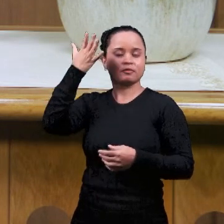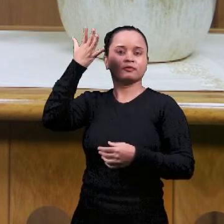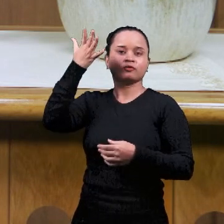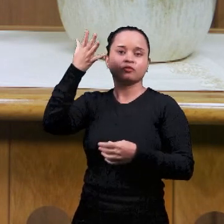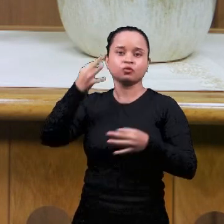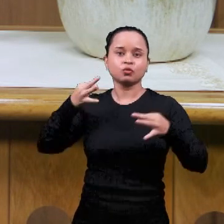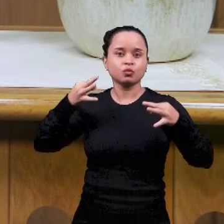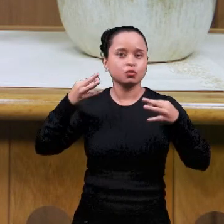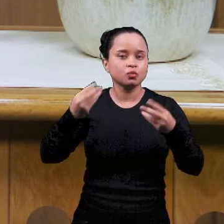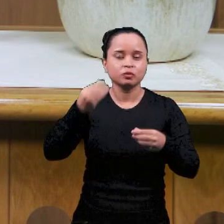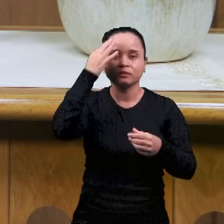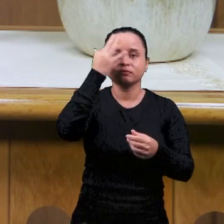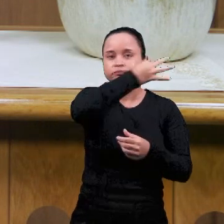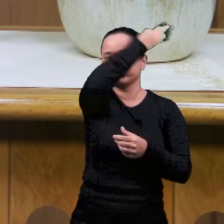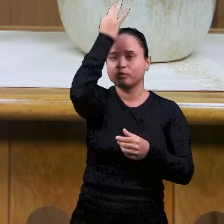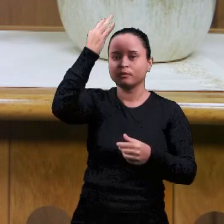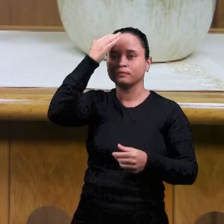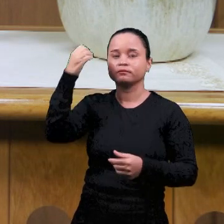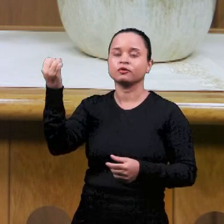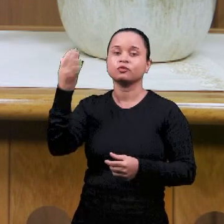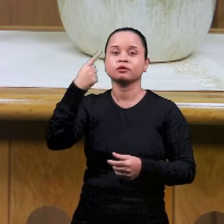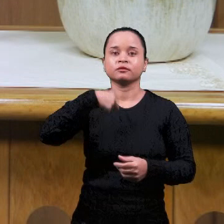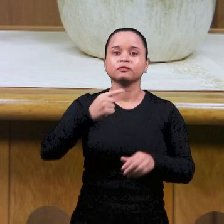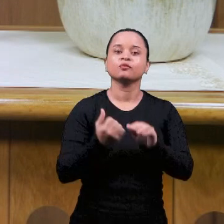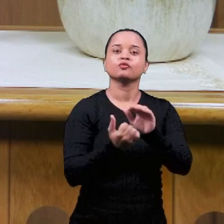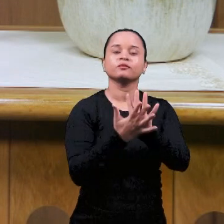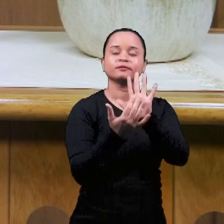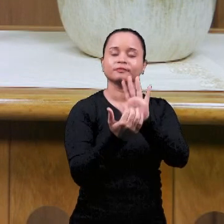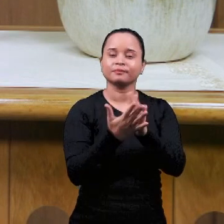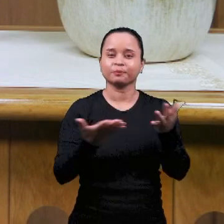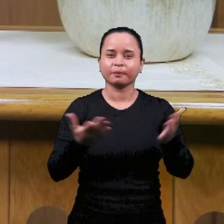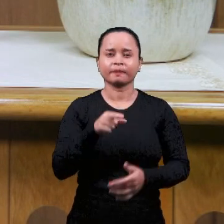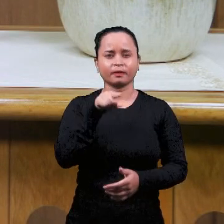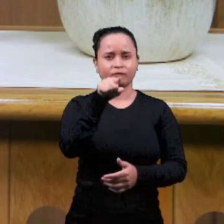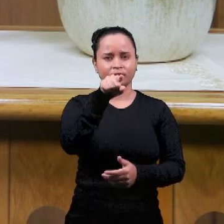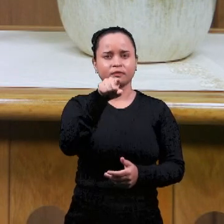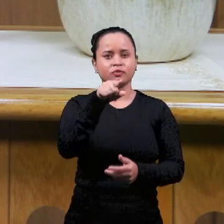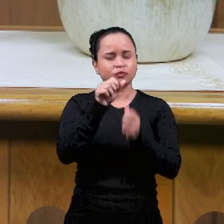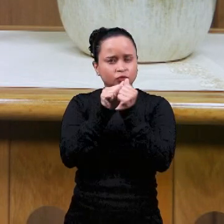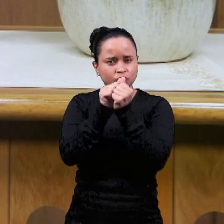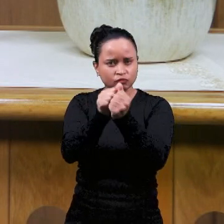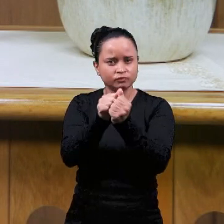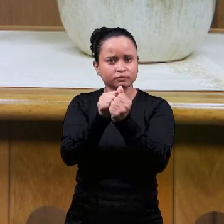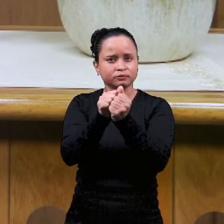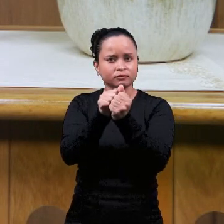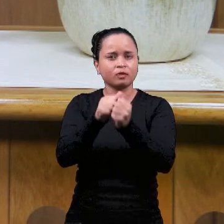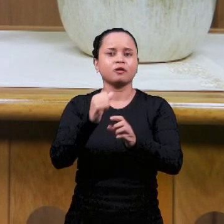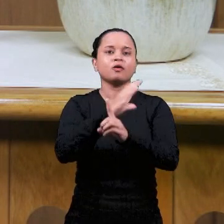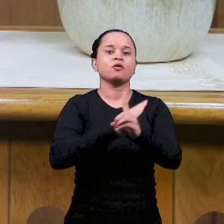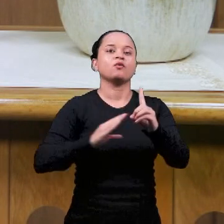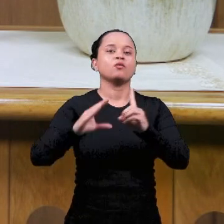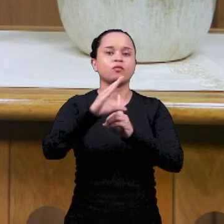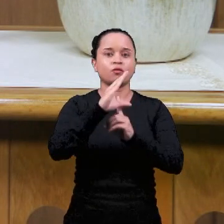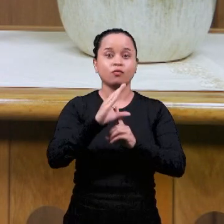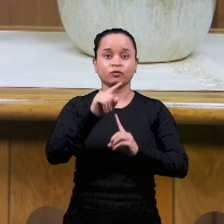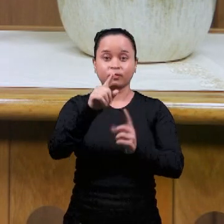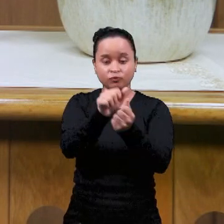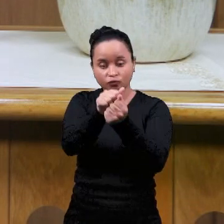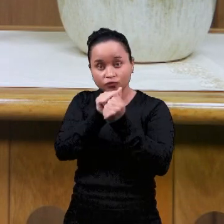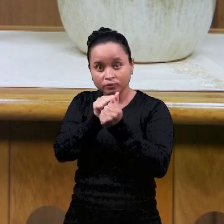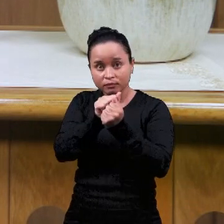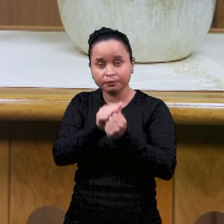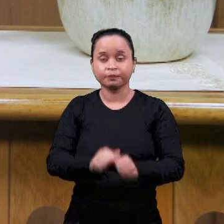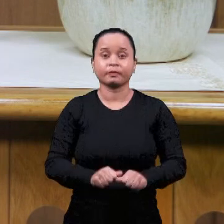Духом Святым, вдохновлена Духом Святым. Мы споем эти псалмы. Участвуйте вместе с нами.